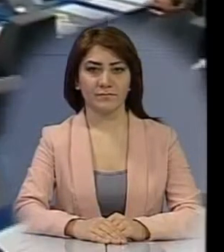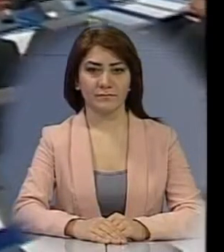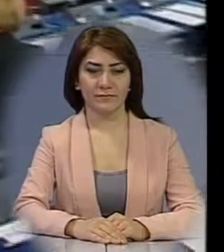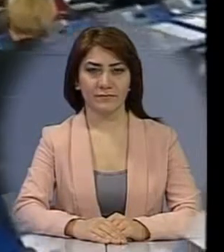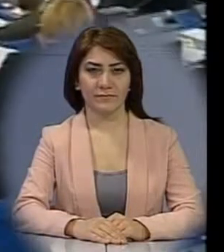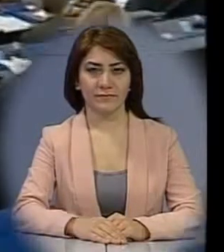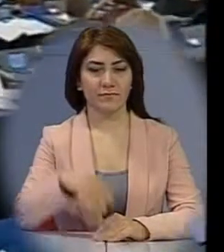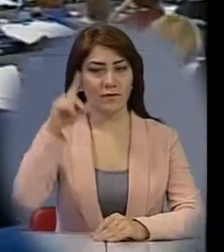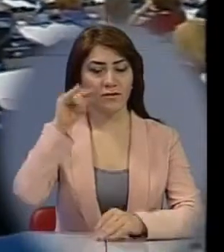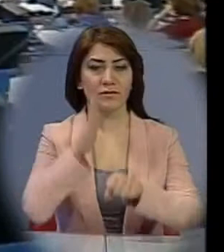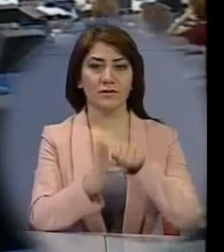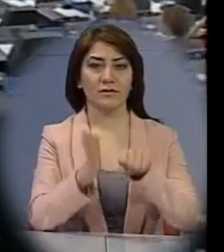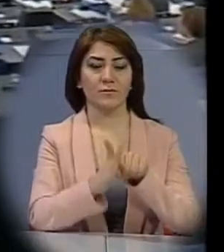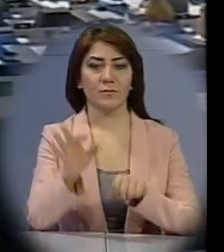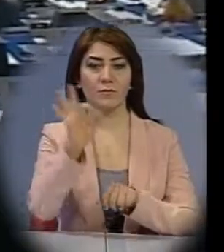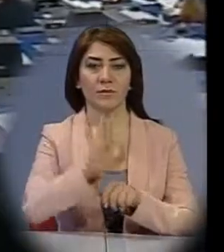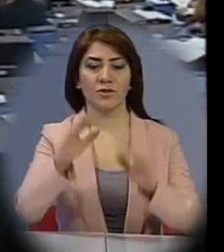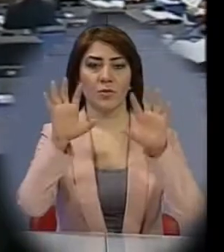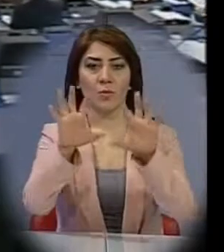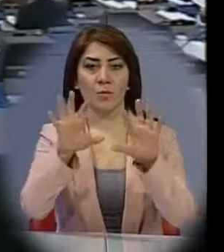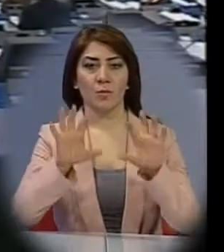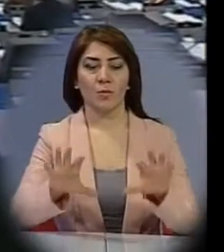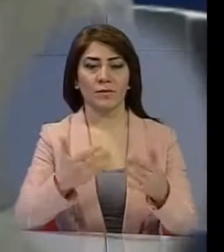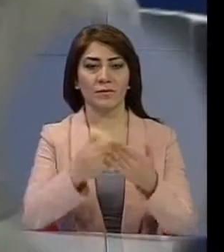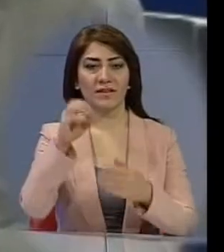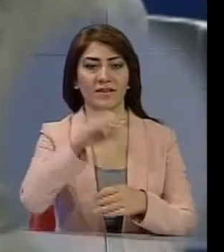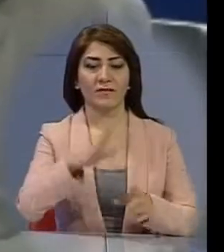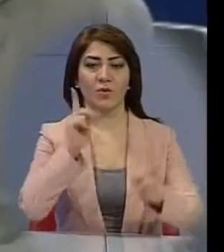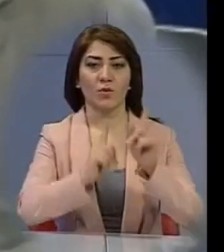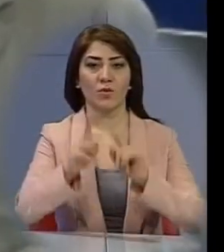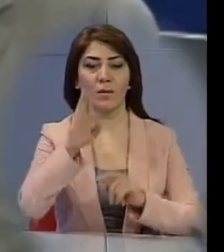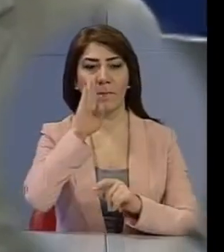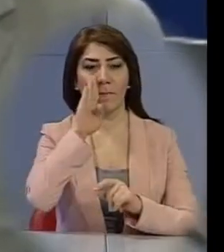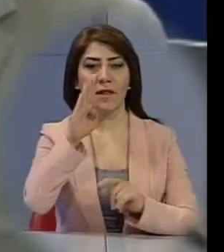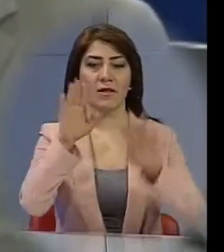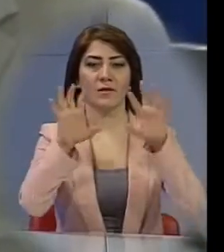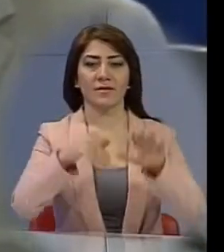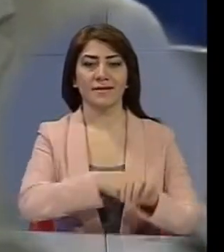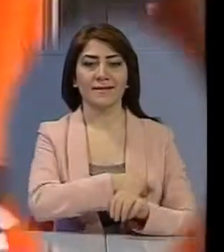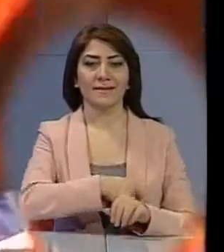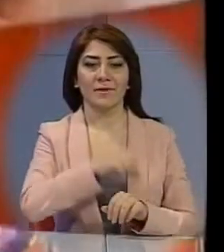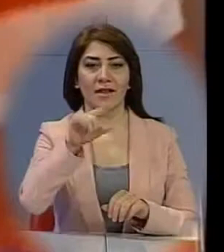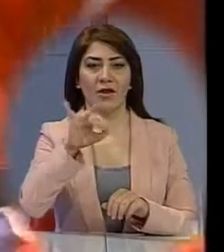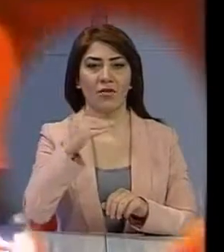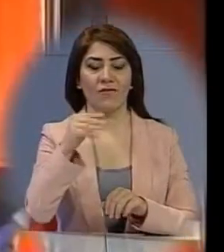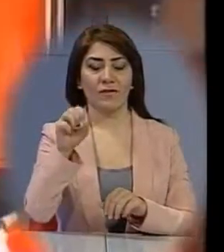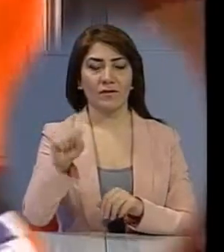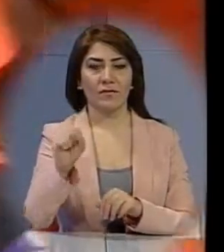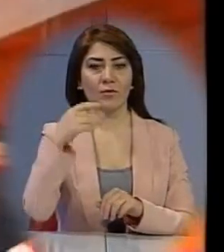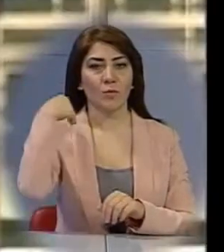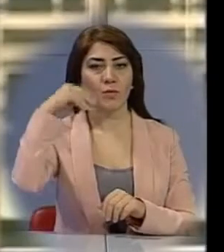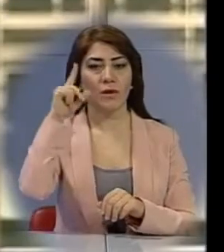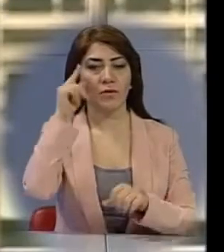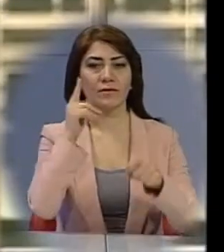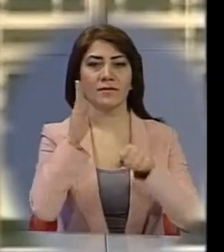Հայոց սեղասպանության մասին բանաձևի նախագից եվրախորդարանում բելգյացի որեզ դիր հերով անեմասը թուրկյայից հայոց